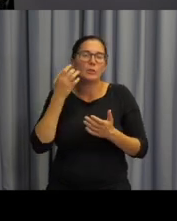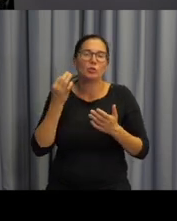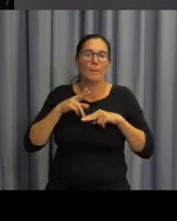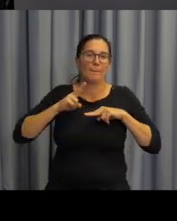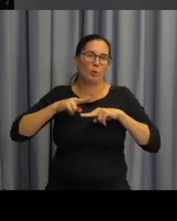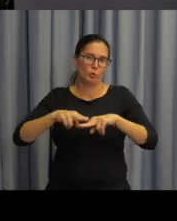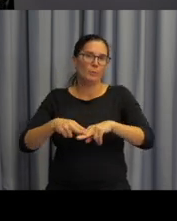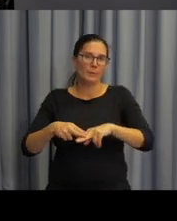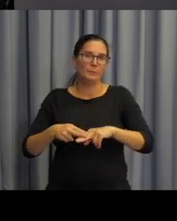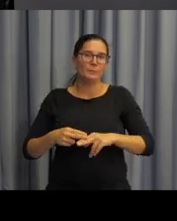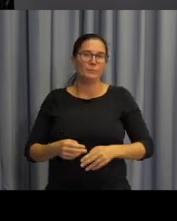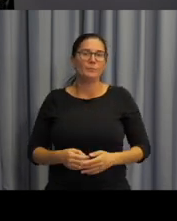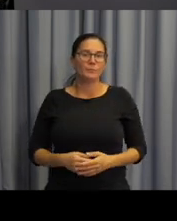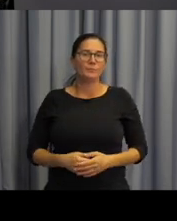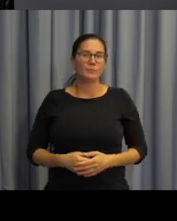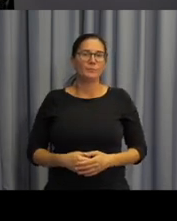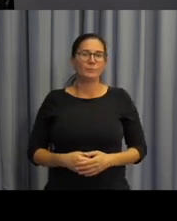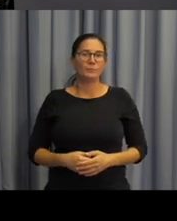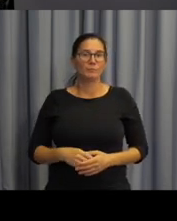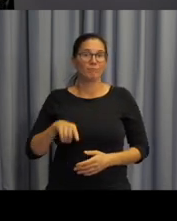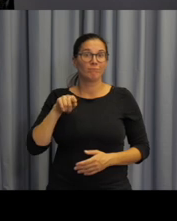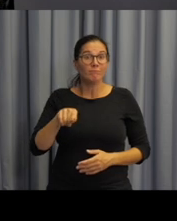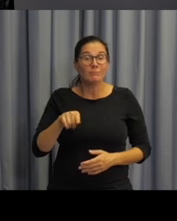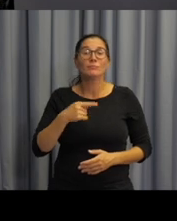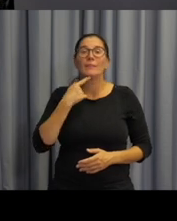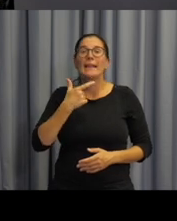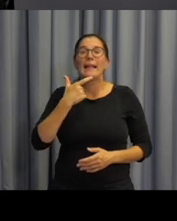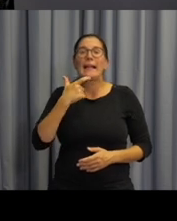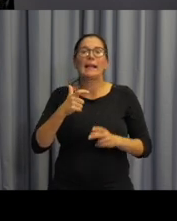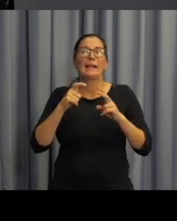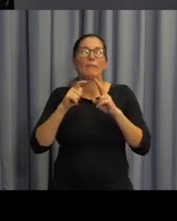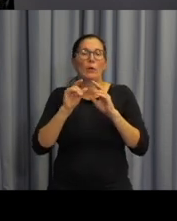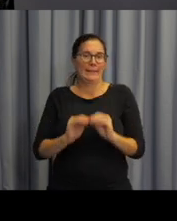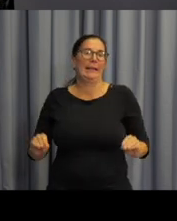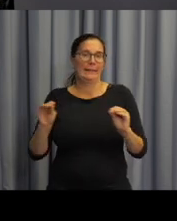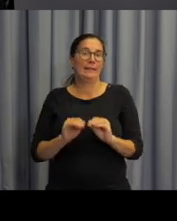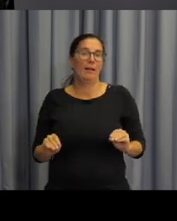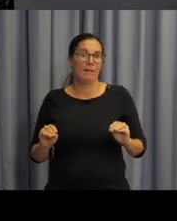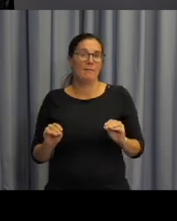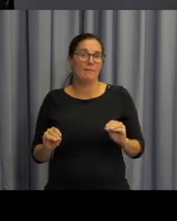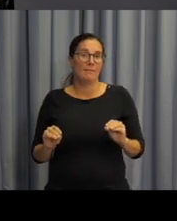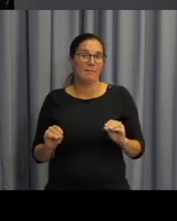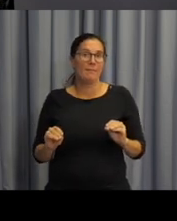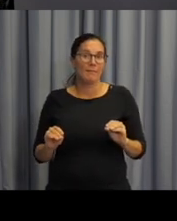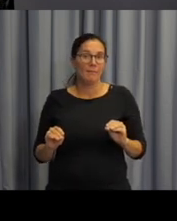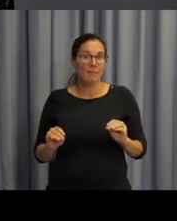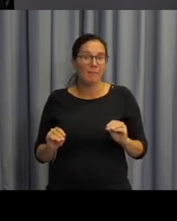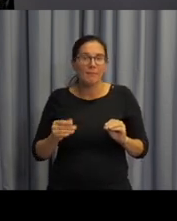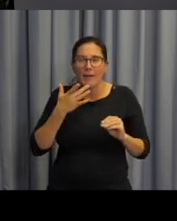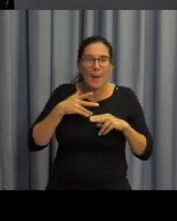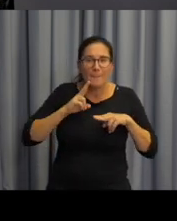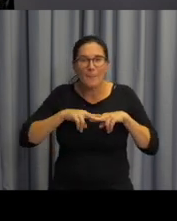součástí lingvodidaktiky a způsobů,